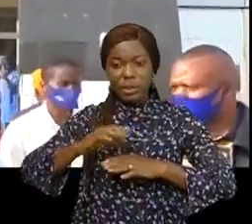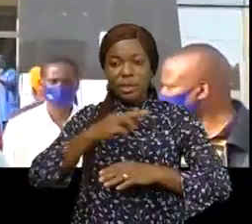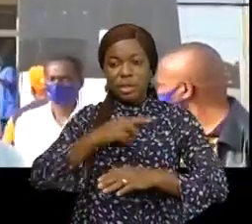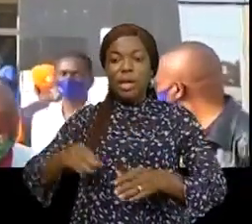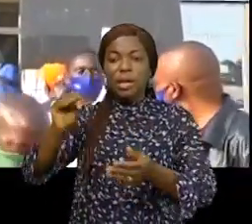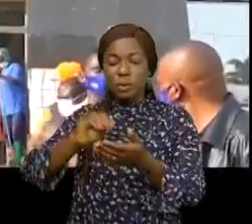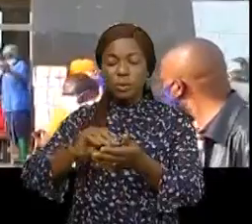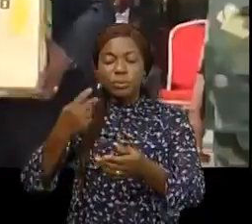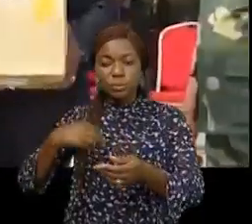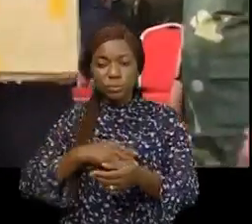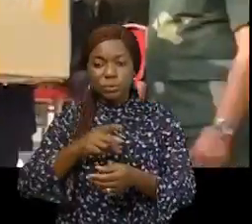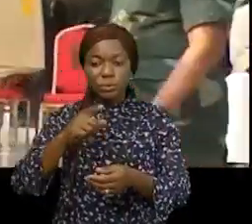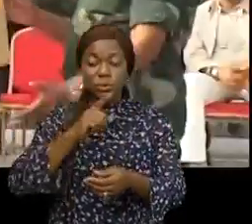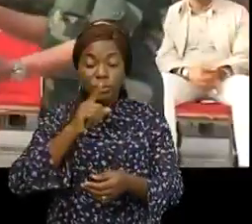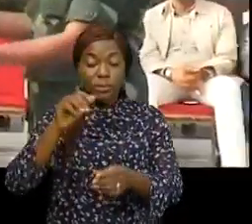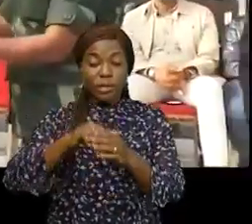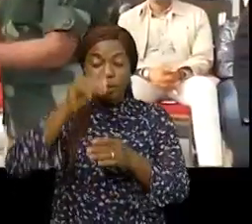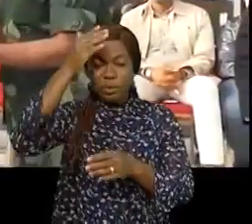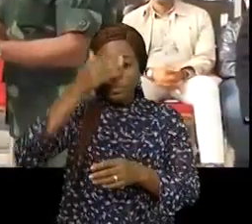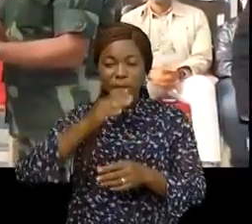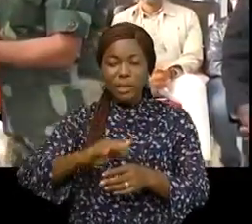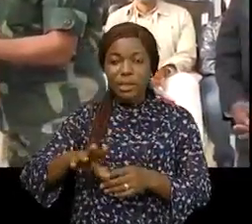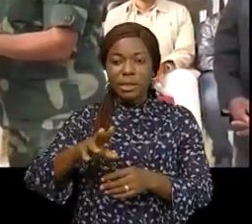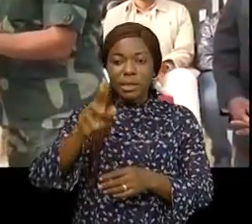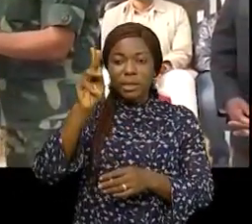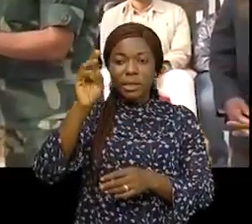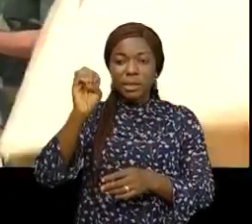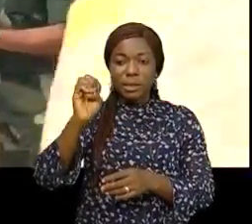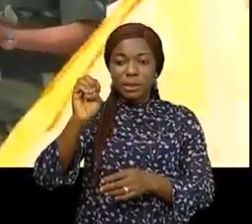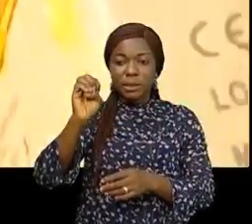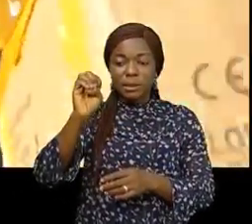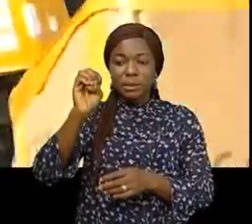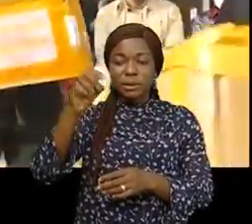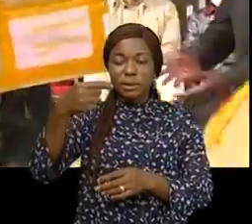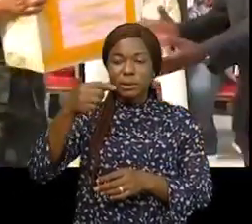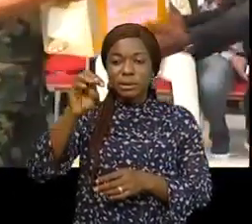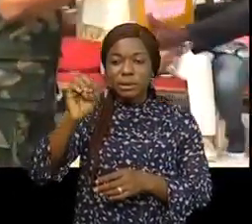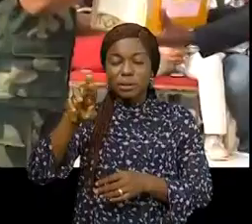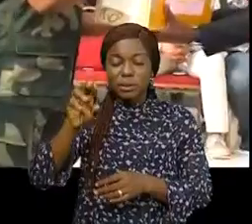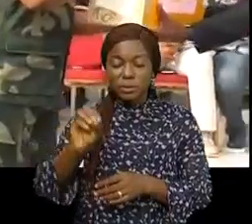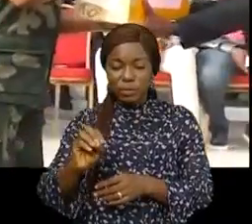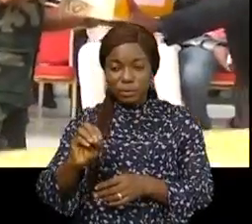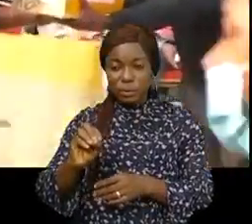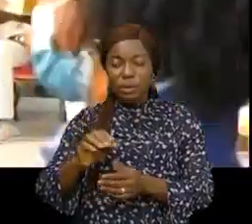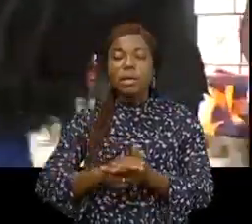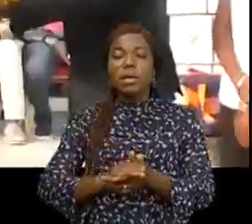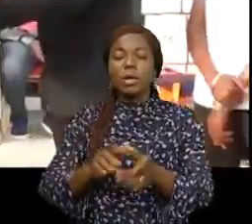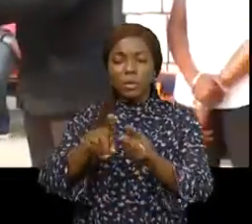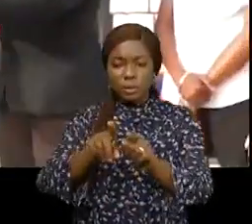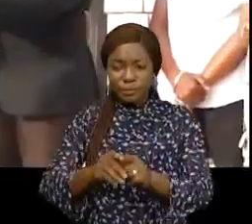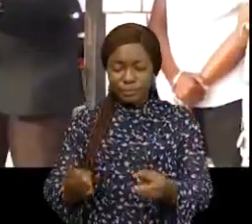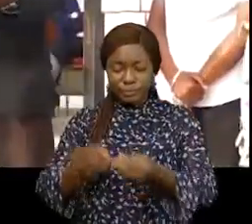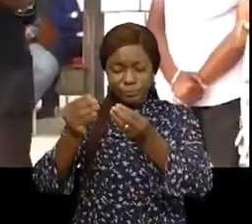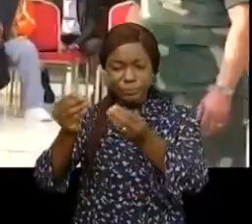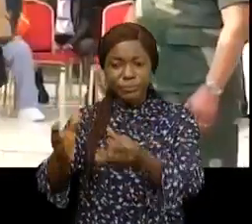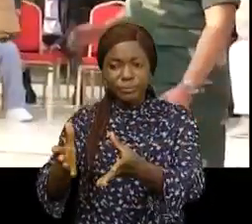décor, nous sommes à l'hôpital Kiechero. Ici, l'UNFPA et l'OMS ont remis des kits